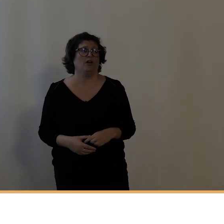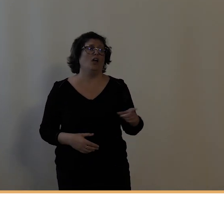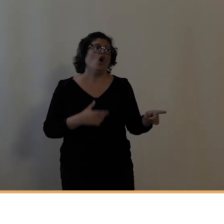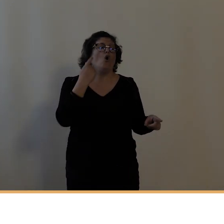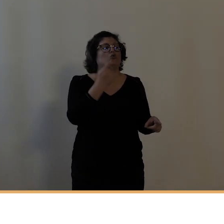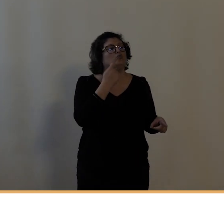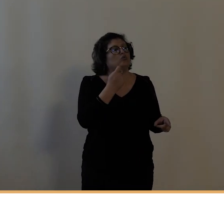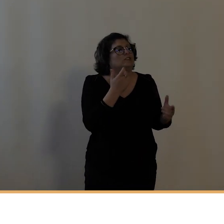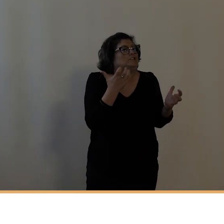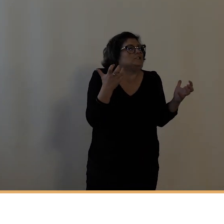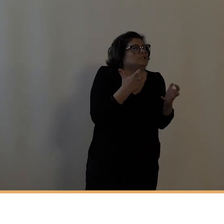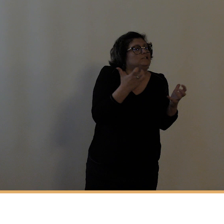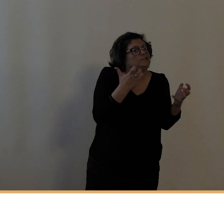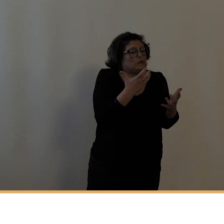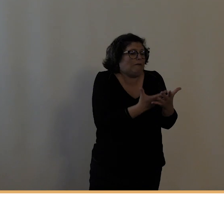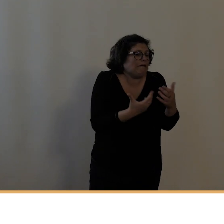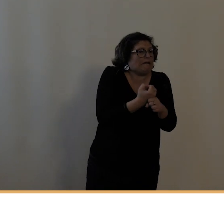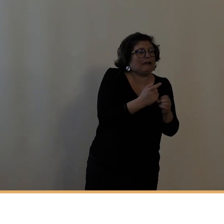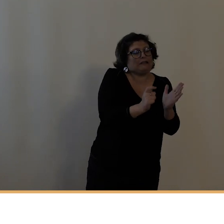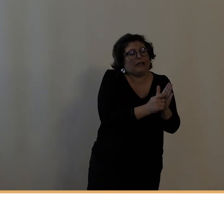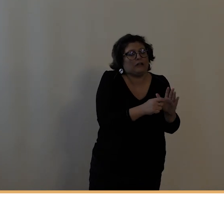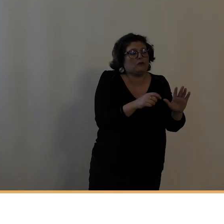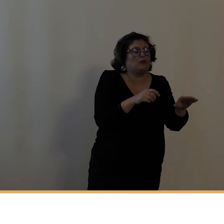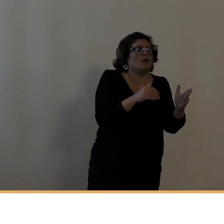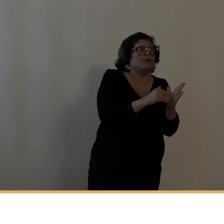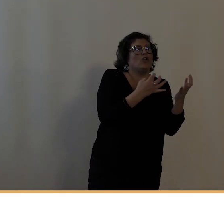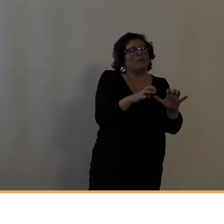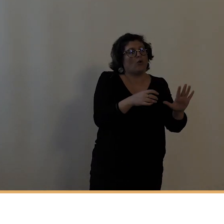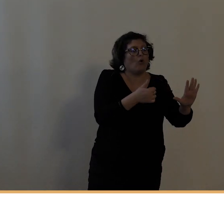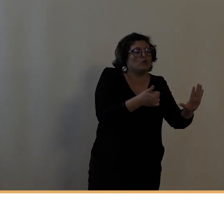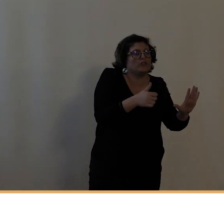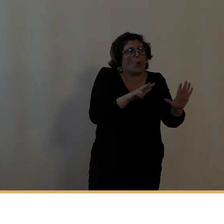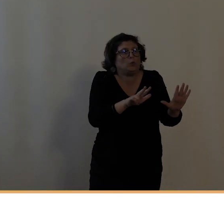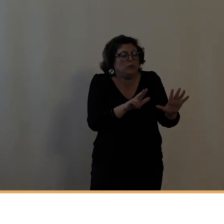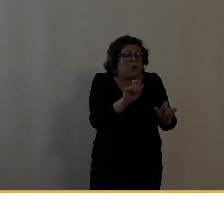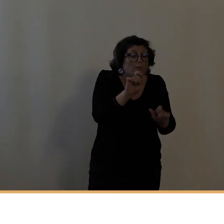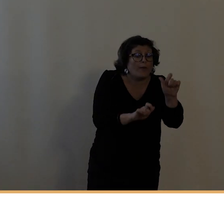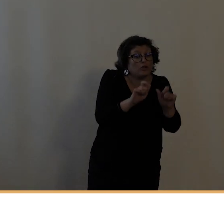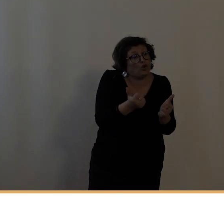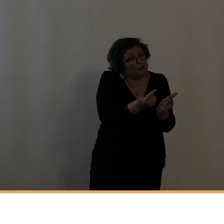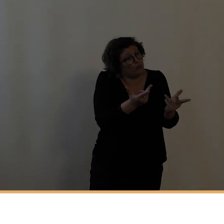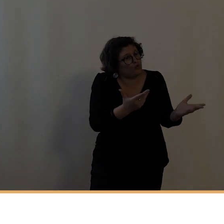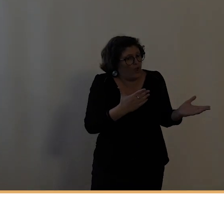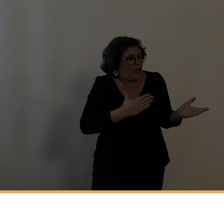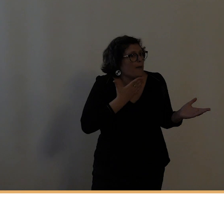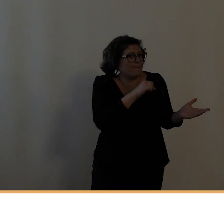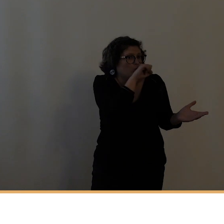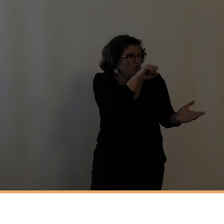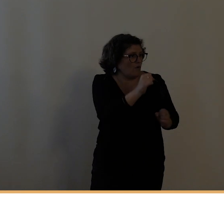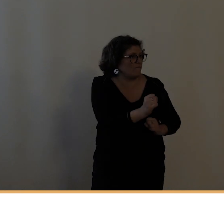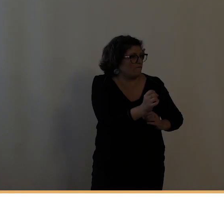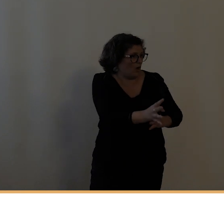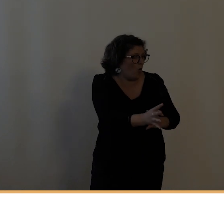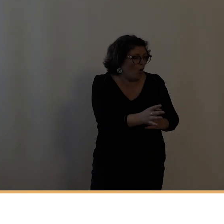première initiative dès 1868, il y un petit nombre d'adeptes de la vélocypédie